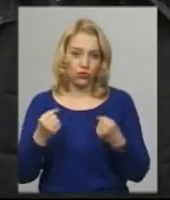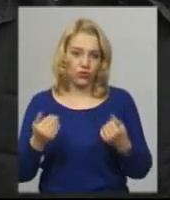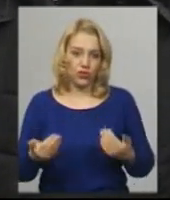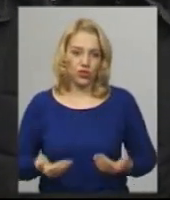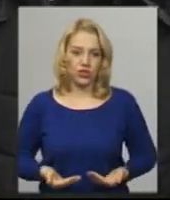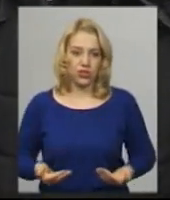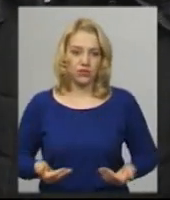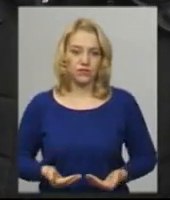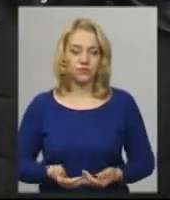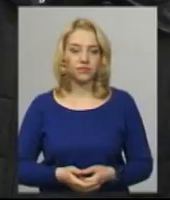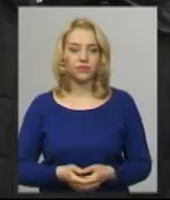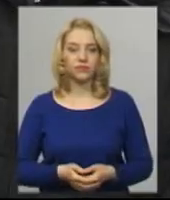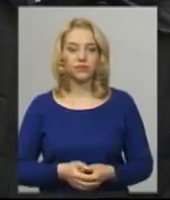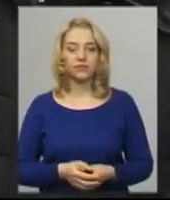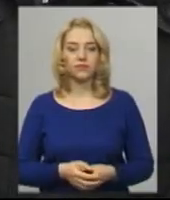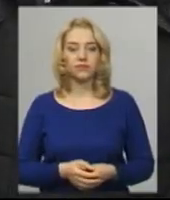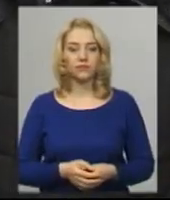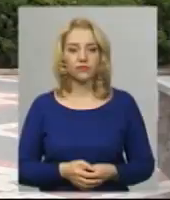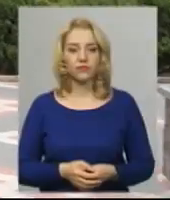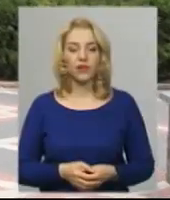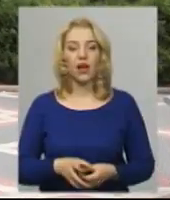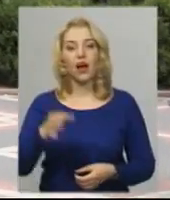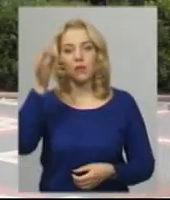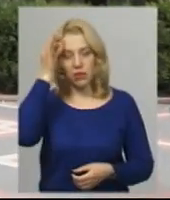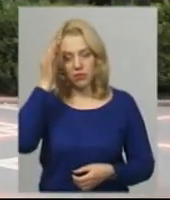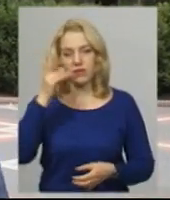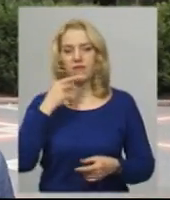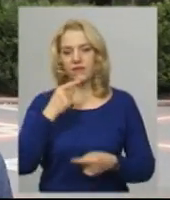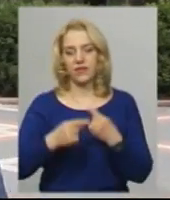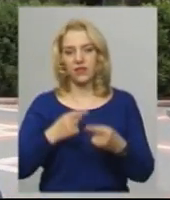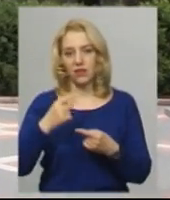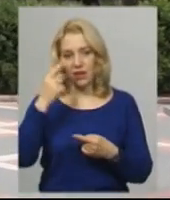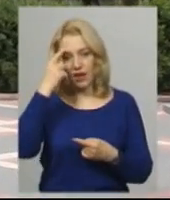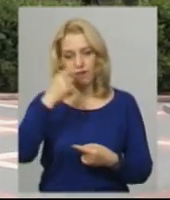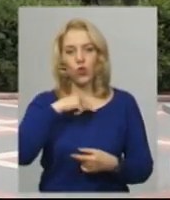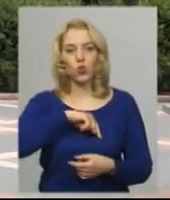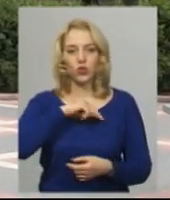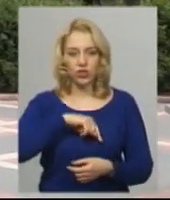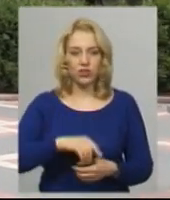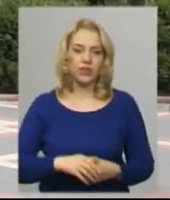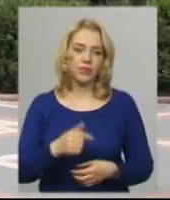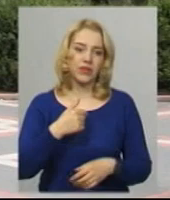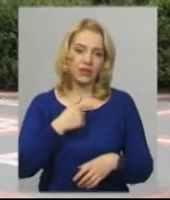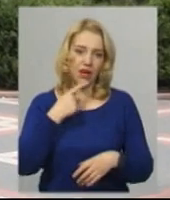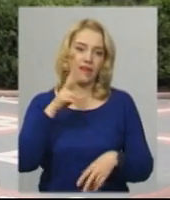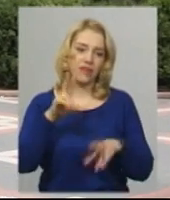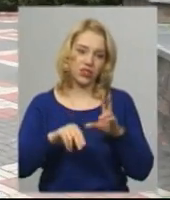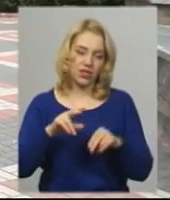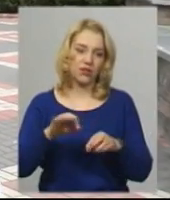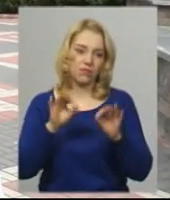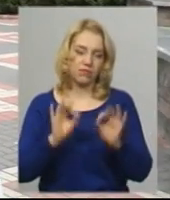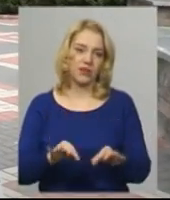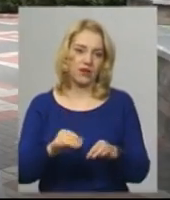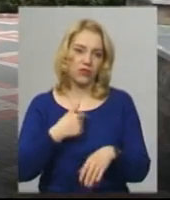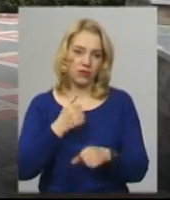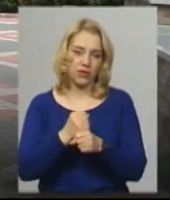все. Пам'ятати можна і в душі. Я вважаю, що це правильно. Я працюю в медицині, я знаю реальний стан речей.